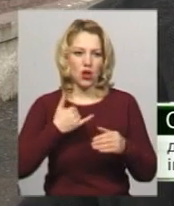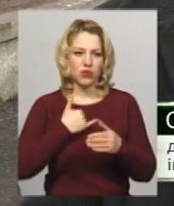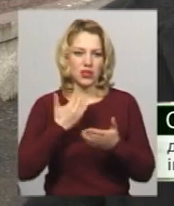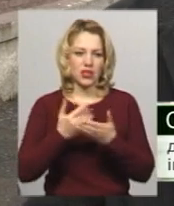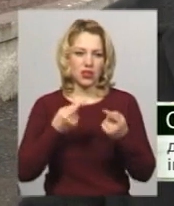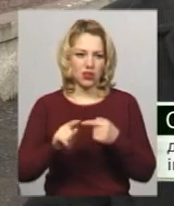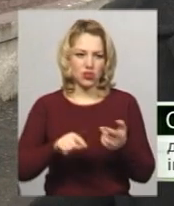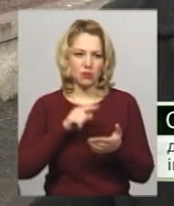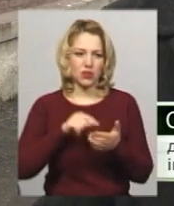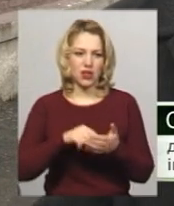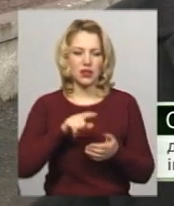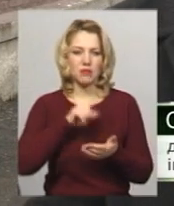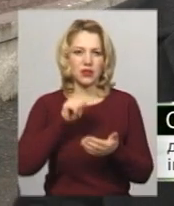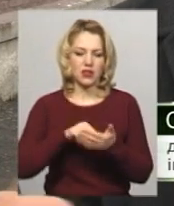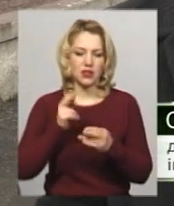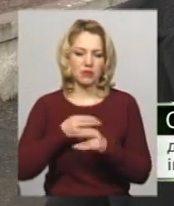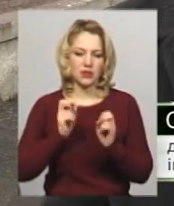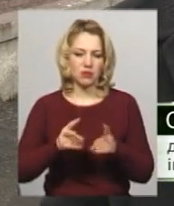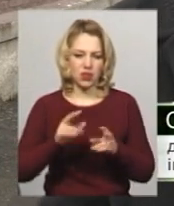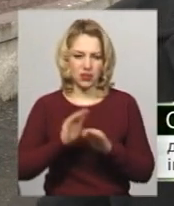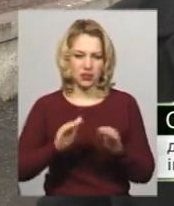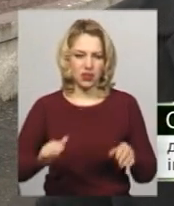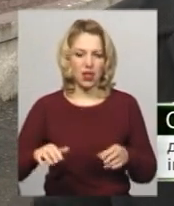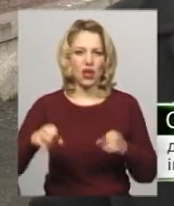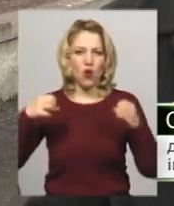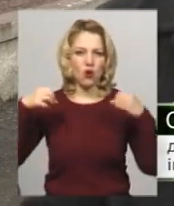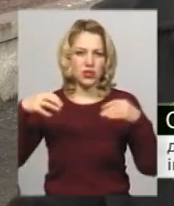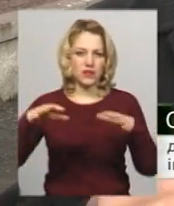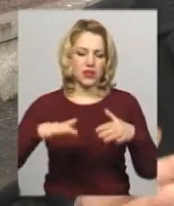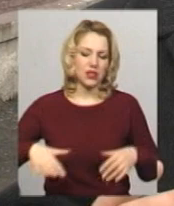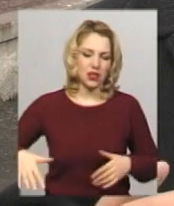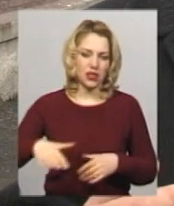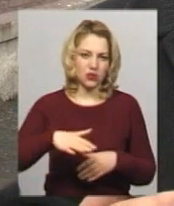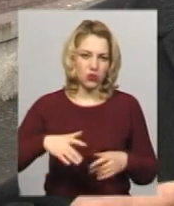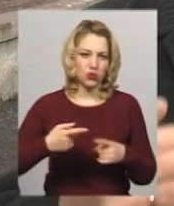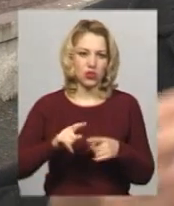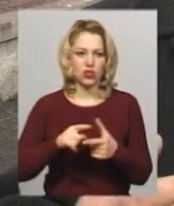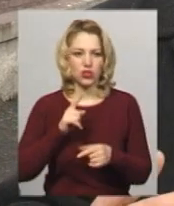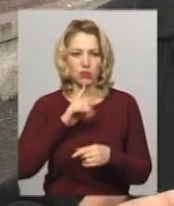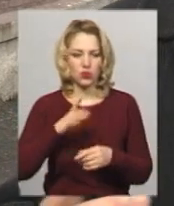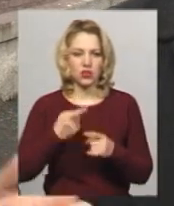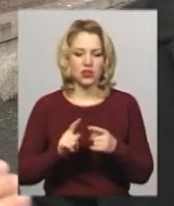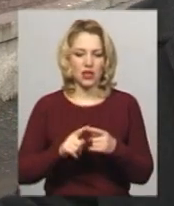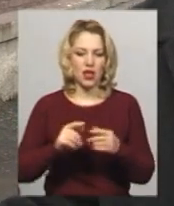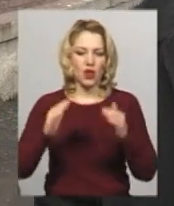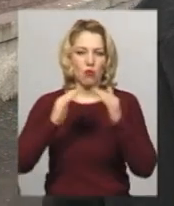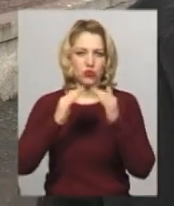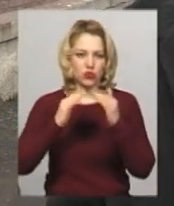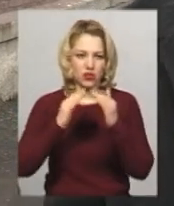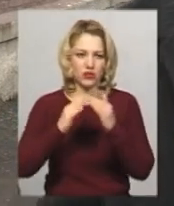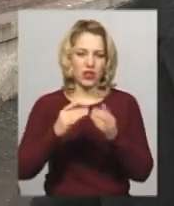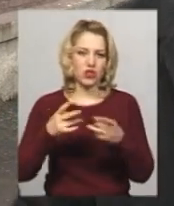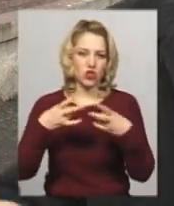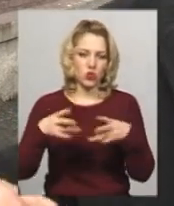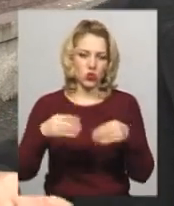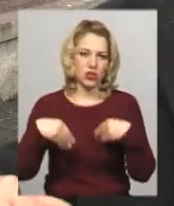це питання безпеки дітей, це питання освітлення території, це питання, чи не буде завдавати ця будівля відповідно шкоди